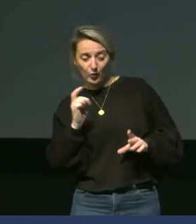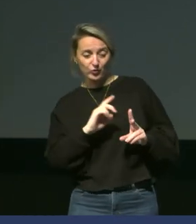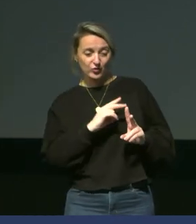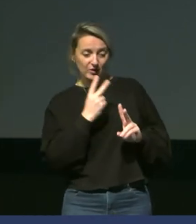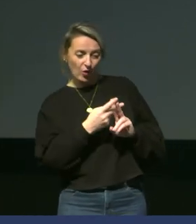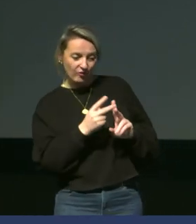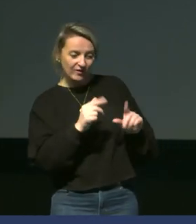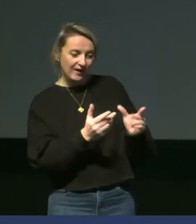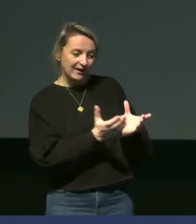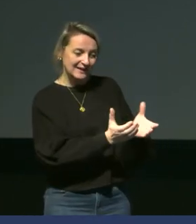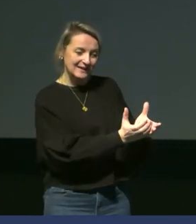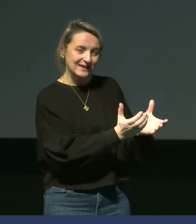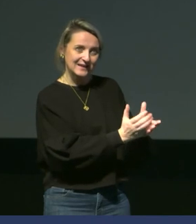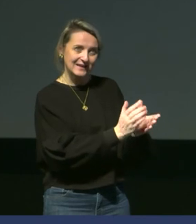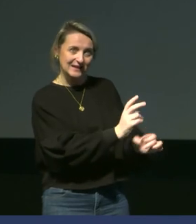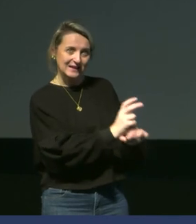Donc, c'est aussi plus facile.